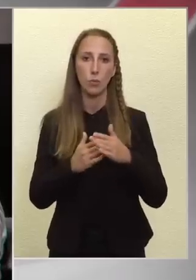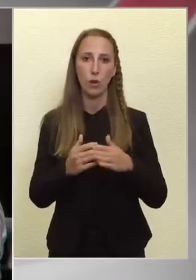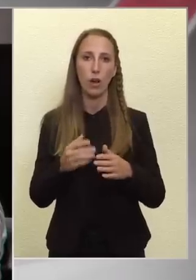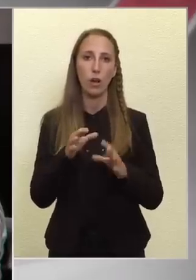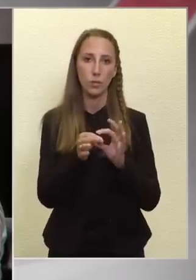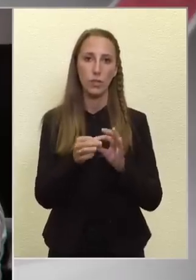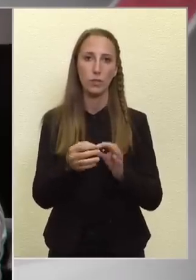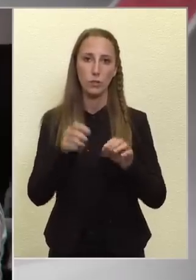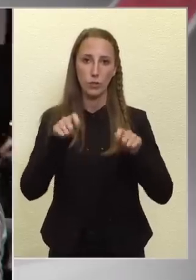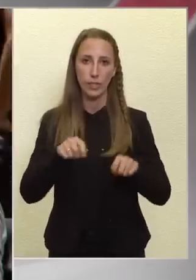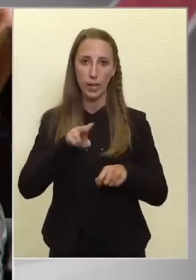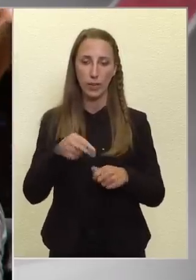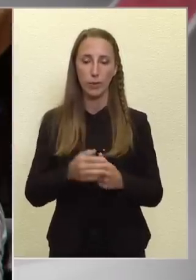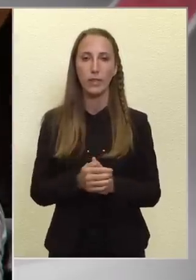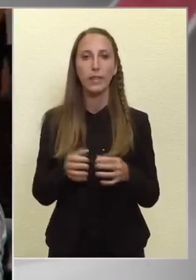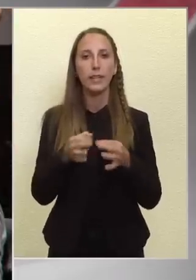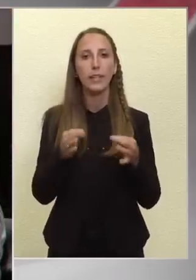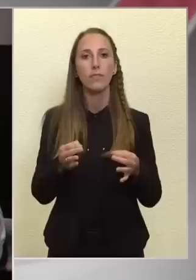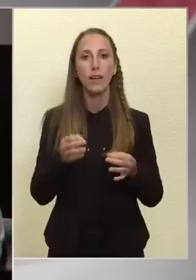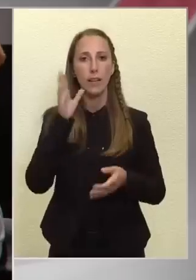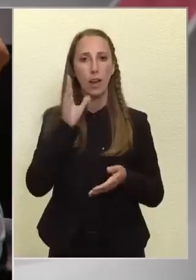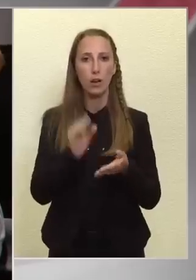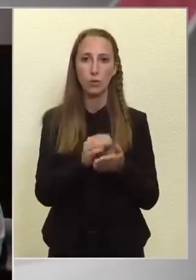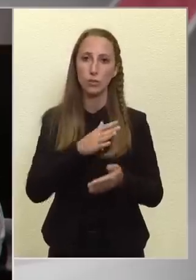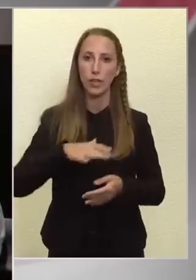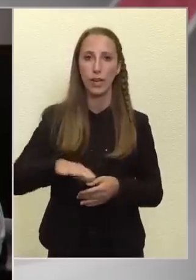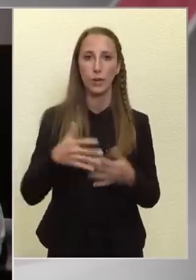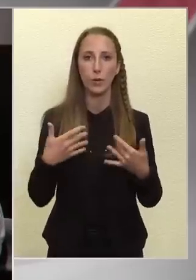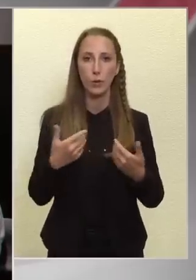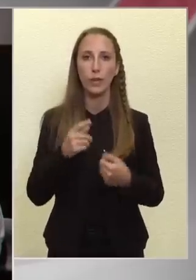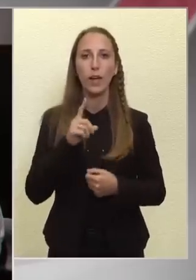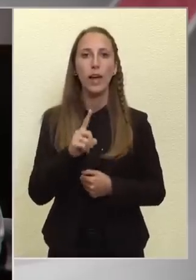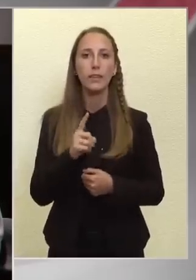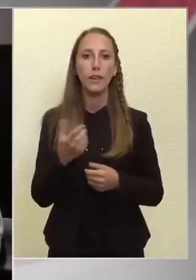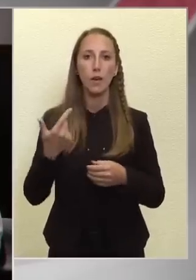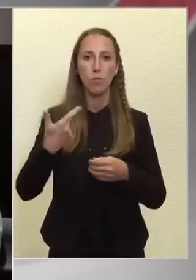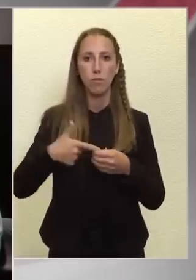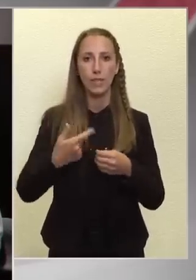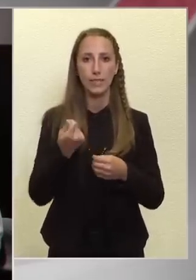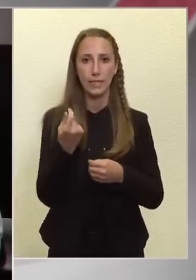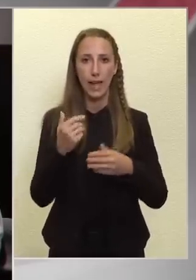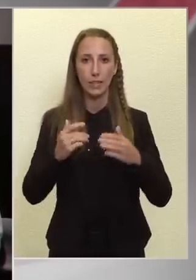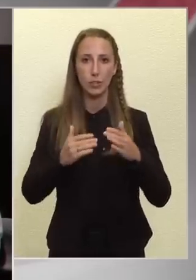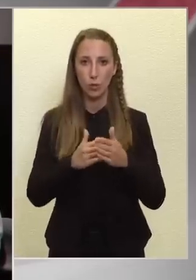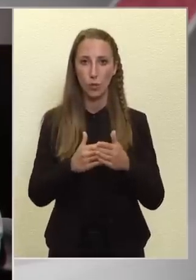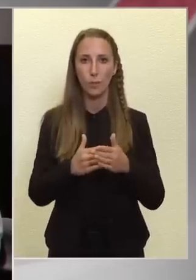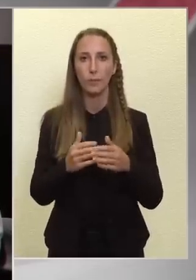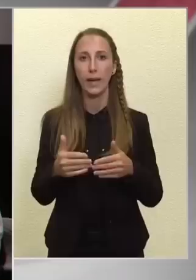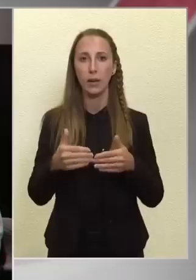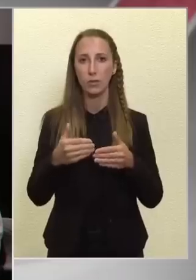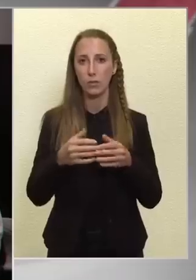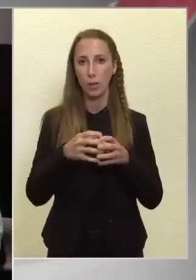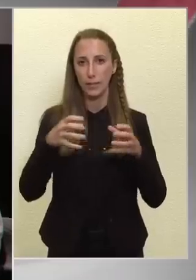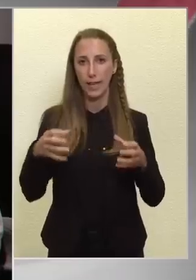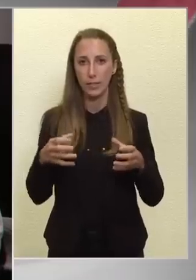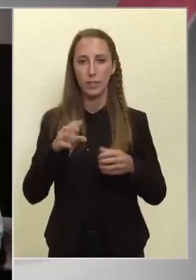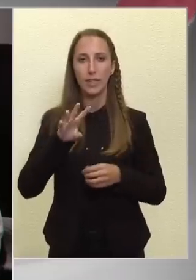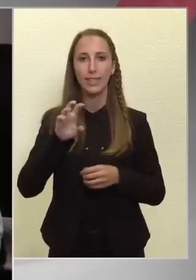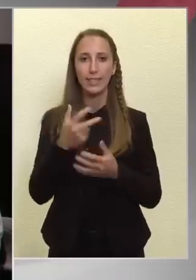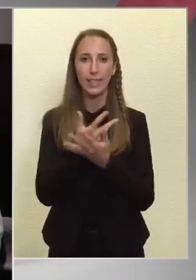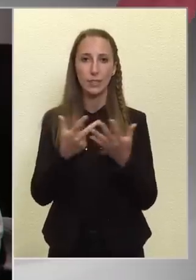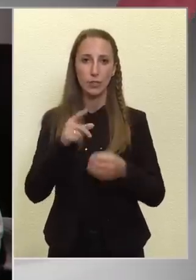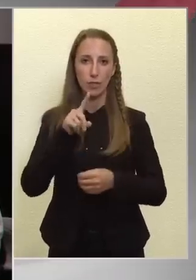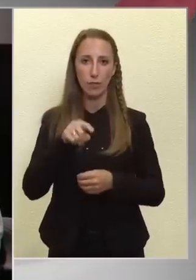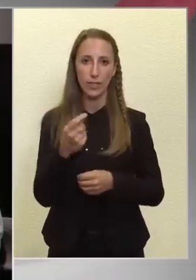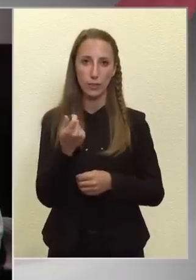hogy nyilván ennek a lakosság örül, de a benzin ástoppnak a meghosszabbítása 480